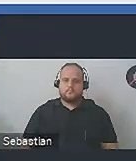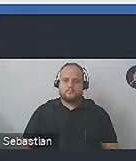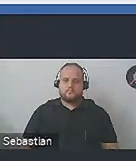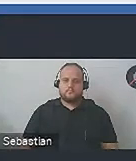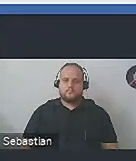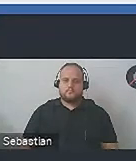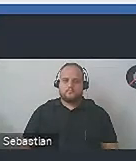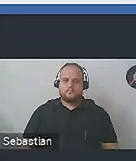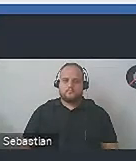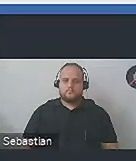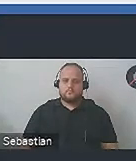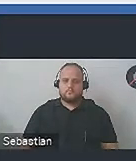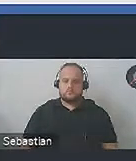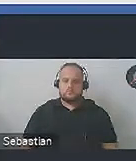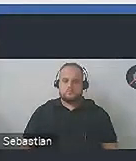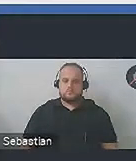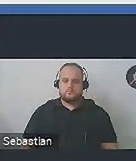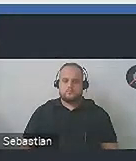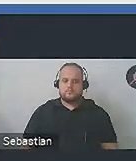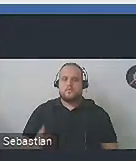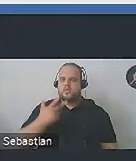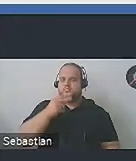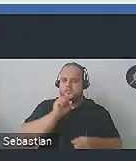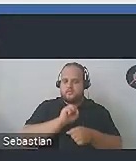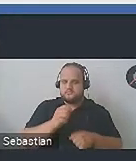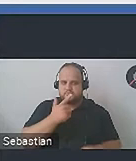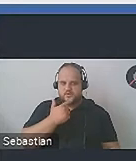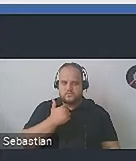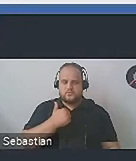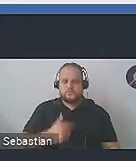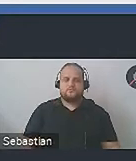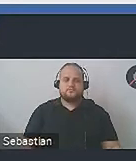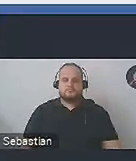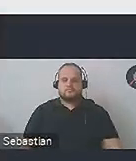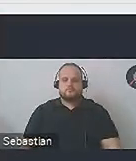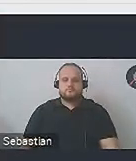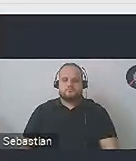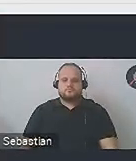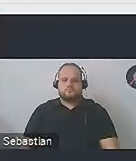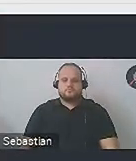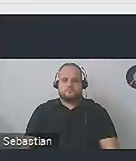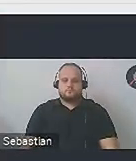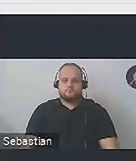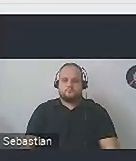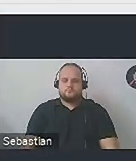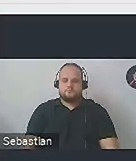Ale nie jest to jakoś też bardzo mało, wbrew pozorom. Wróćmy teraz do prezentacji.